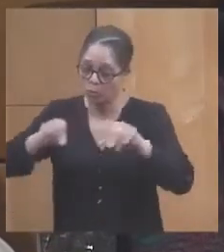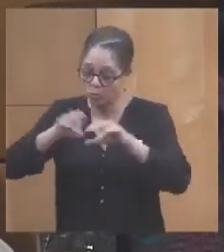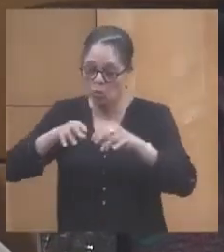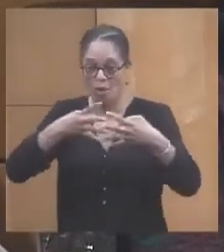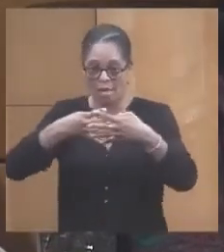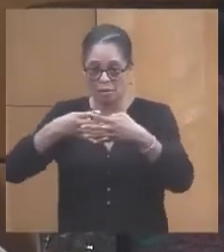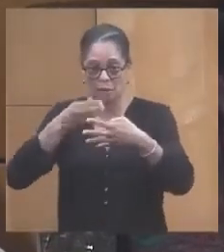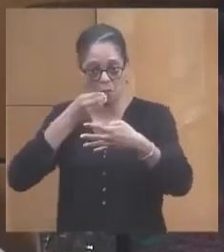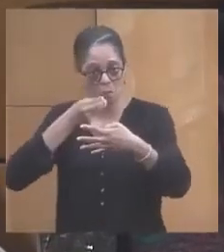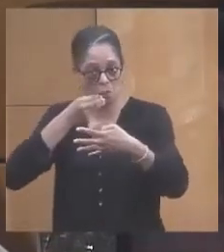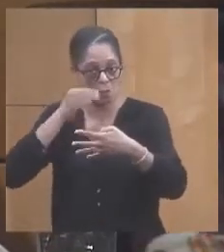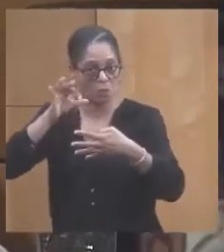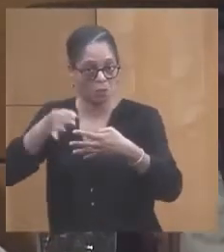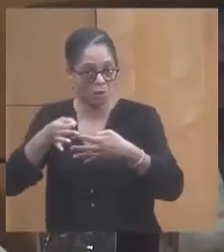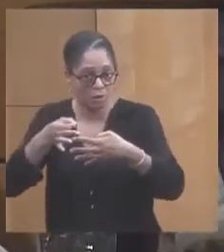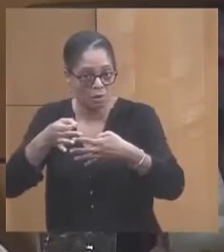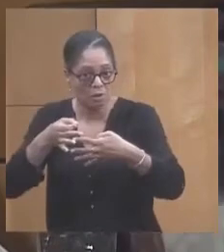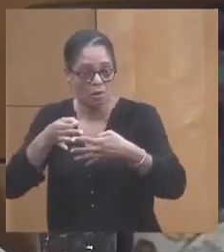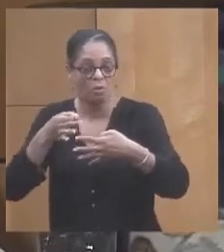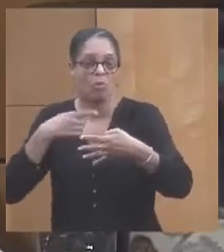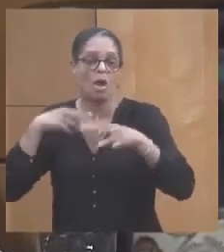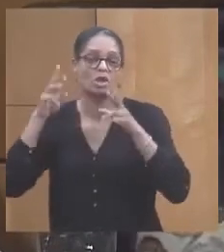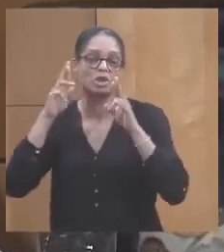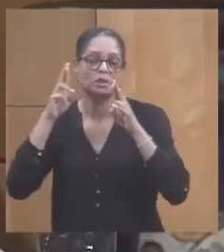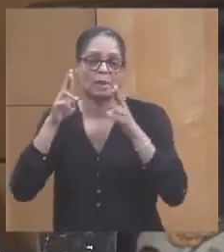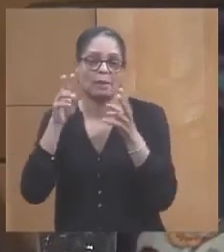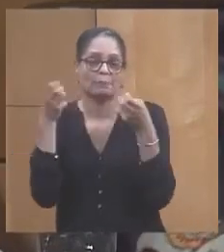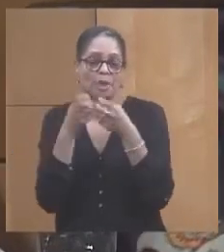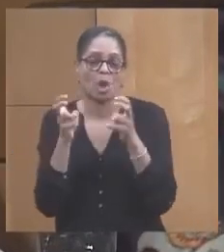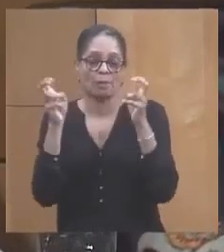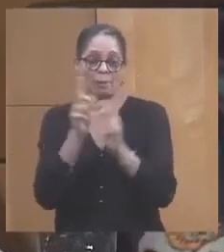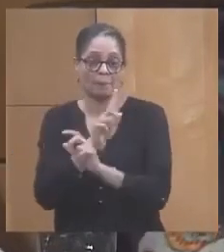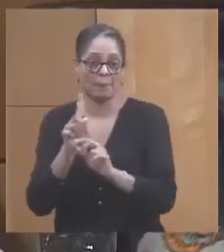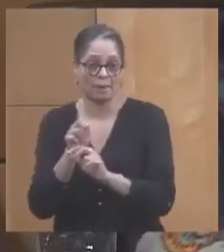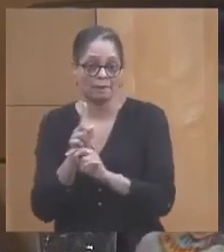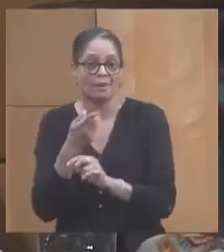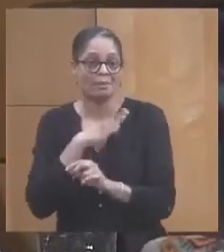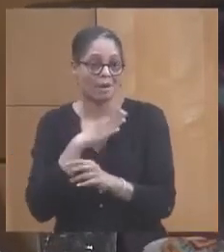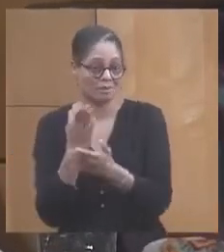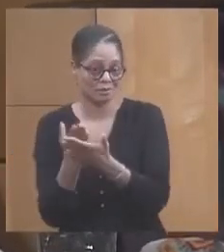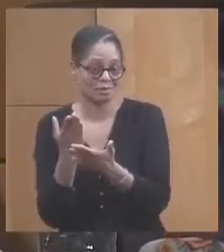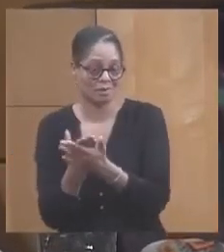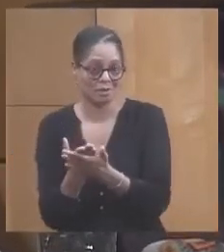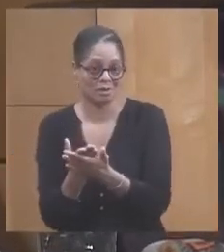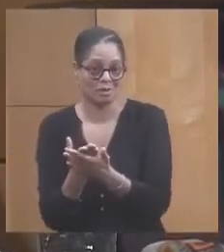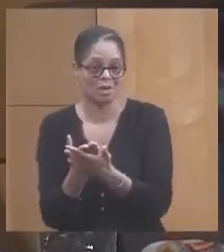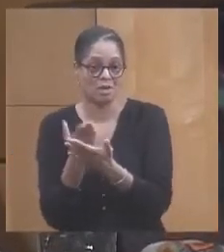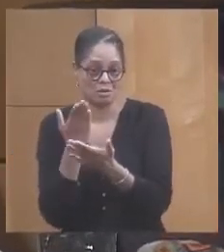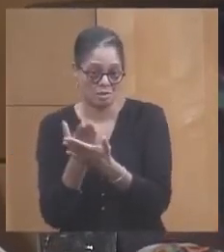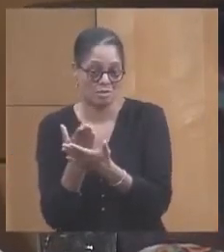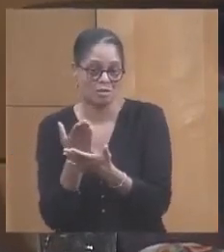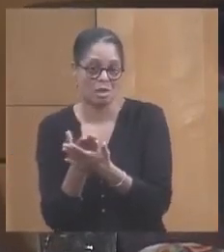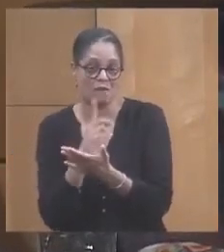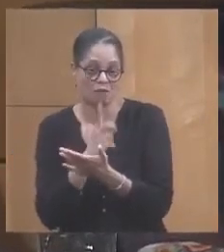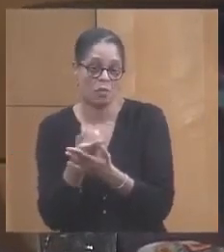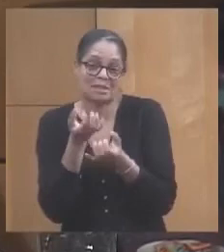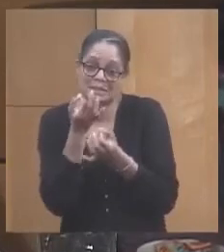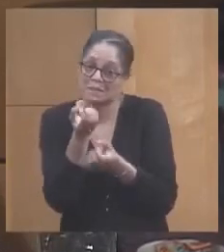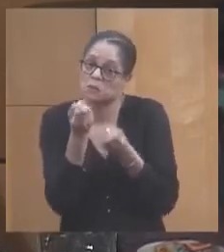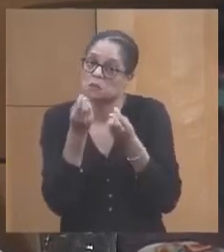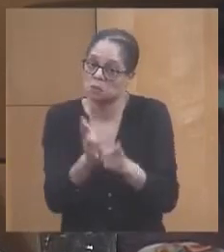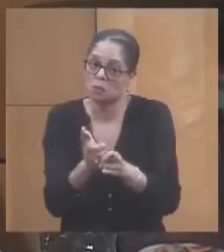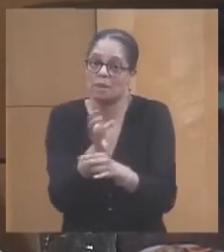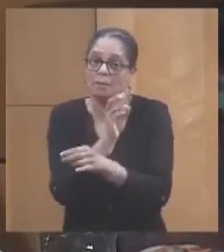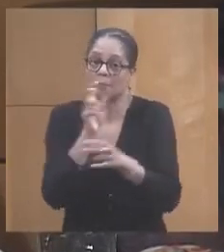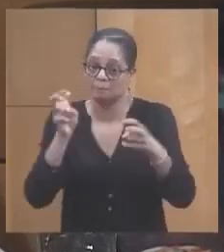c'est une bonne chose et j'espère que le prix ne va pas augmenter parce que c'est ça. Il faut garantir un